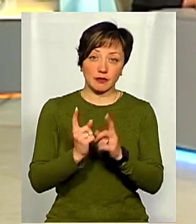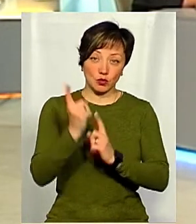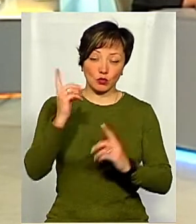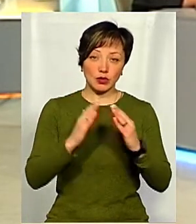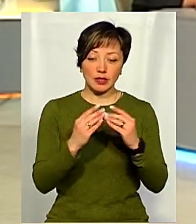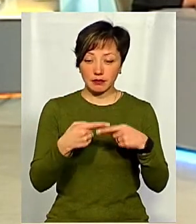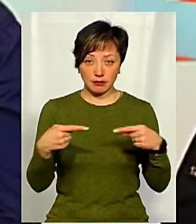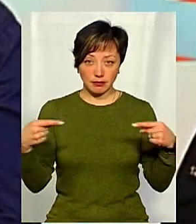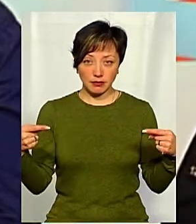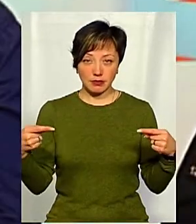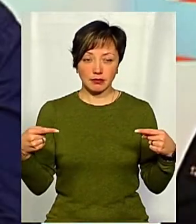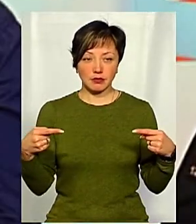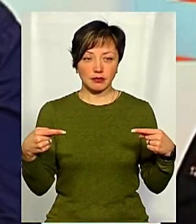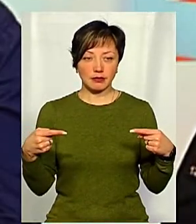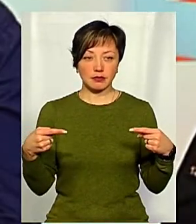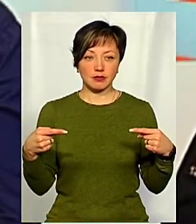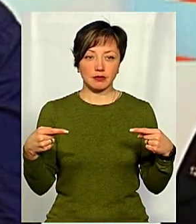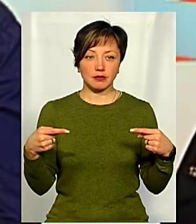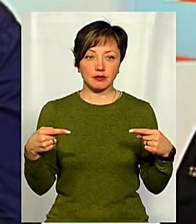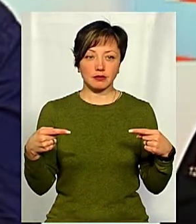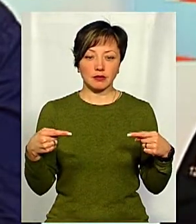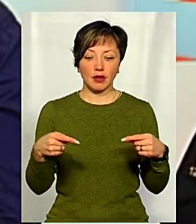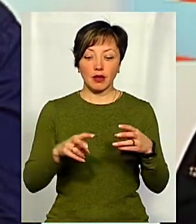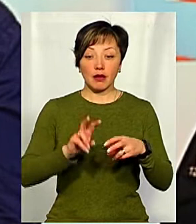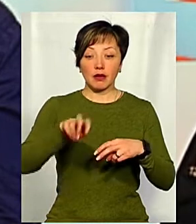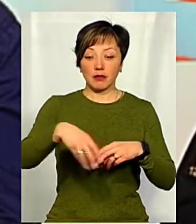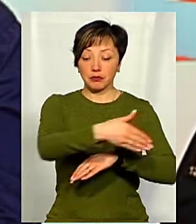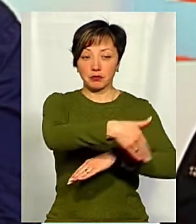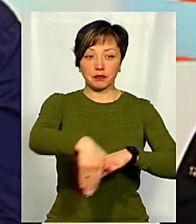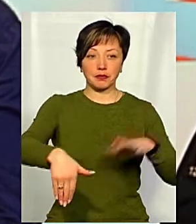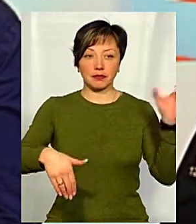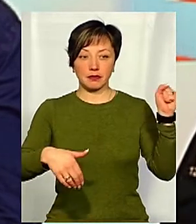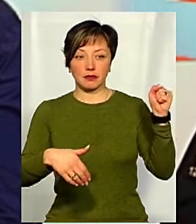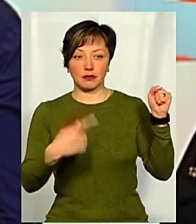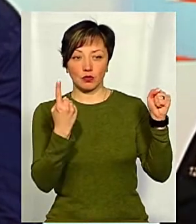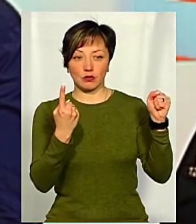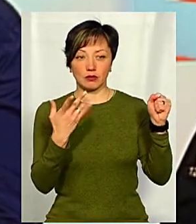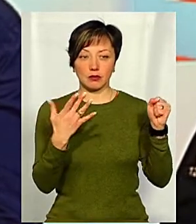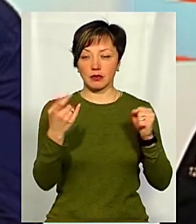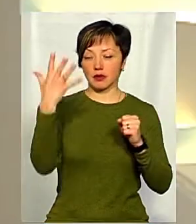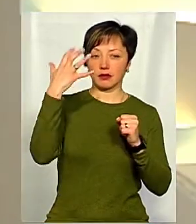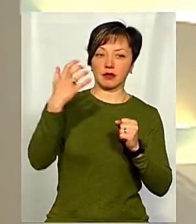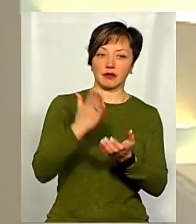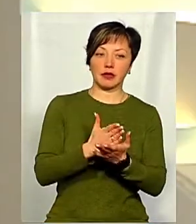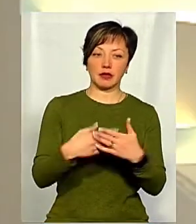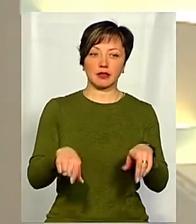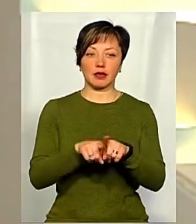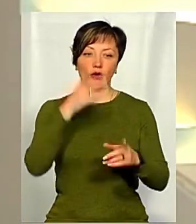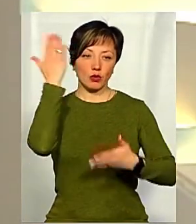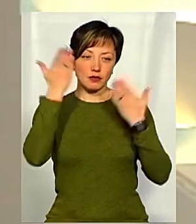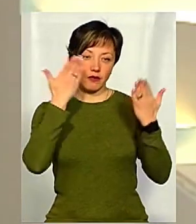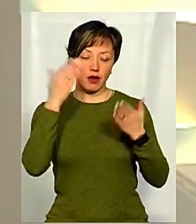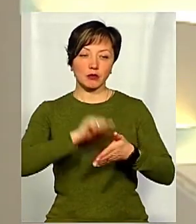на інших спорудах, тобто тримаючись над пріруєю на одній руці. І також такі, скажімо,